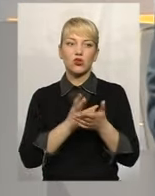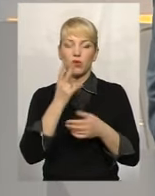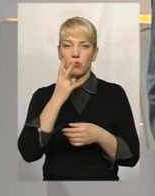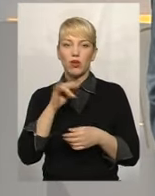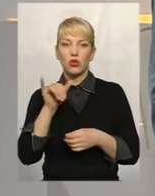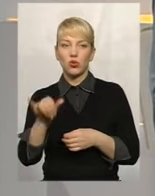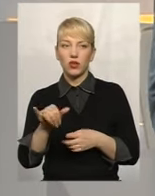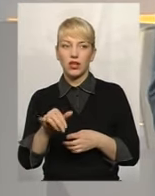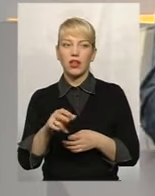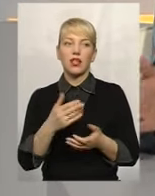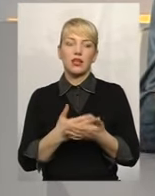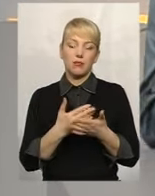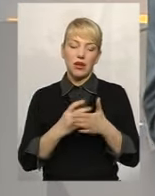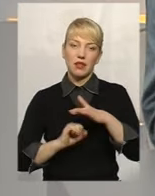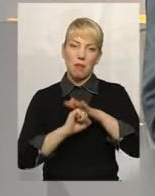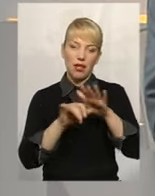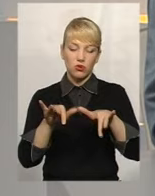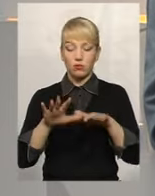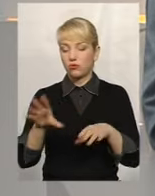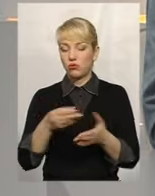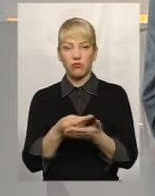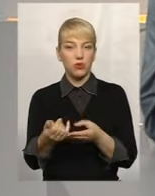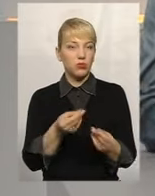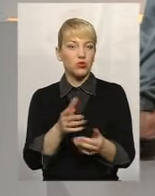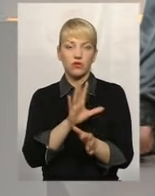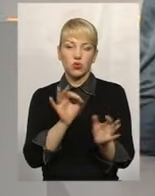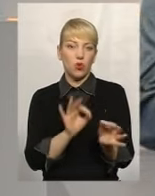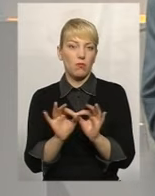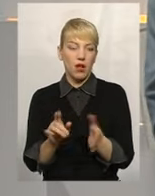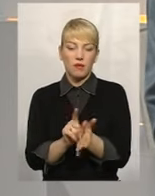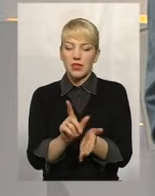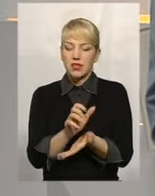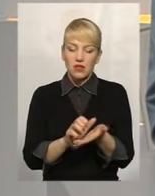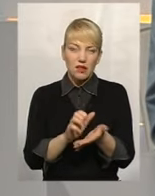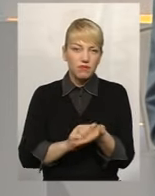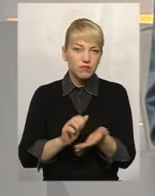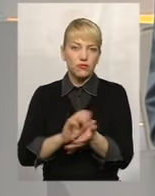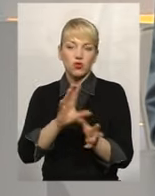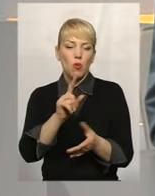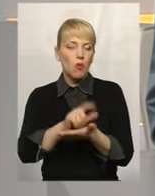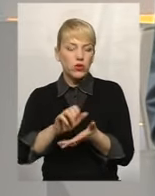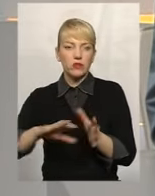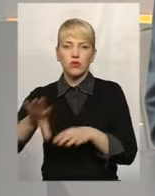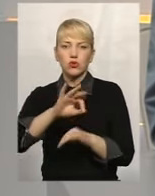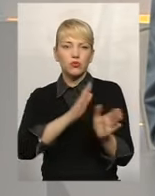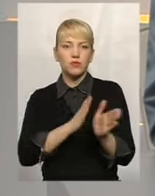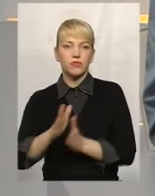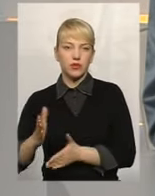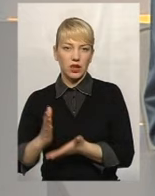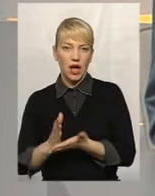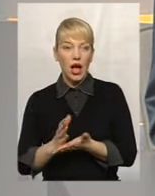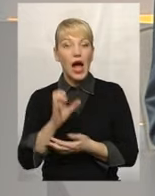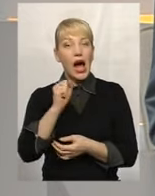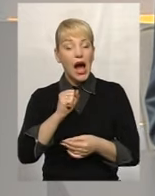по їхній базі все виплачено, все нормально. Пенсійний фонд теж побачив, всі податки прийшли, всі внески прийшли.